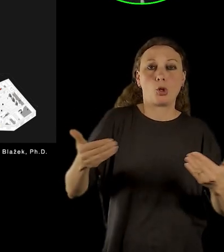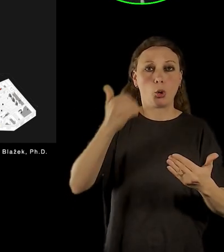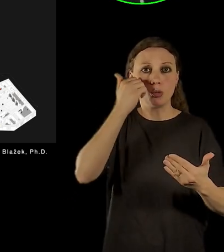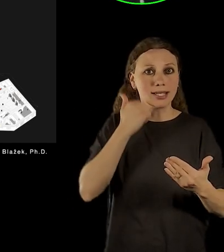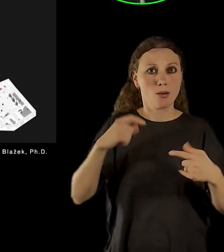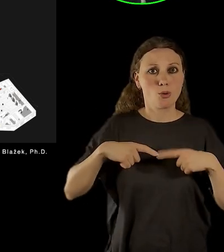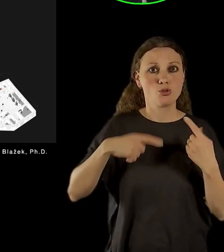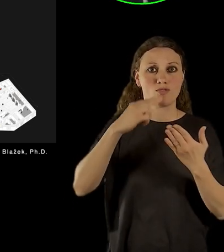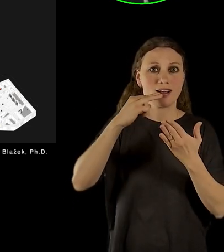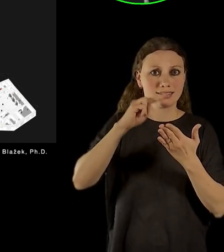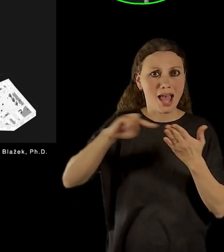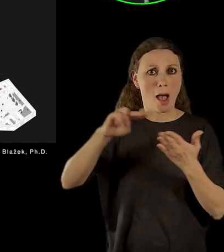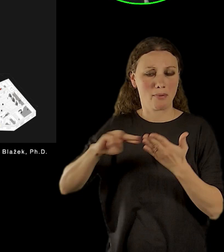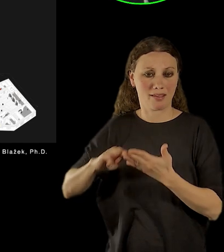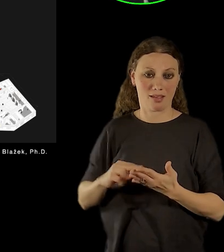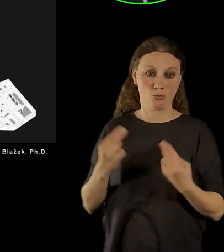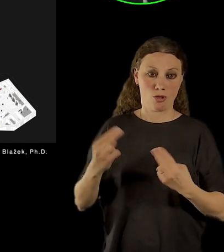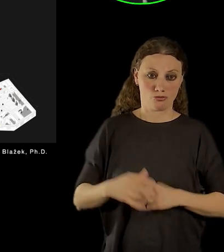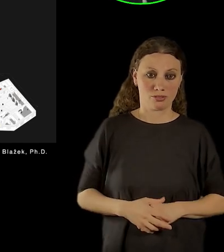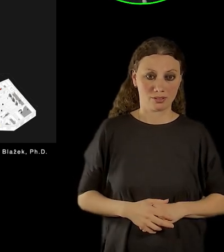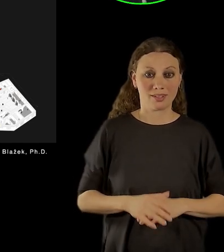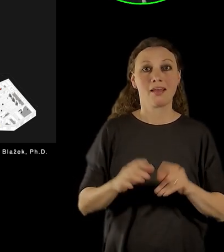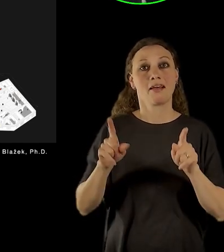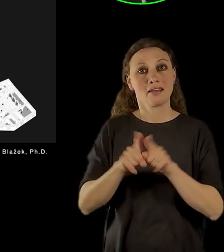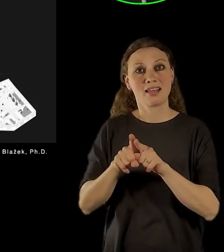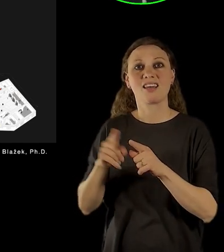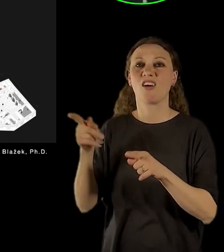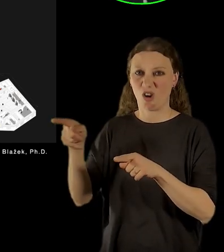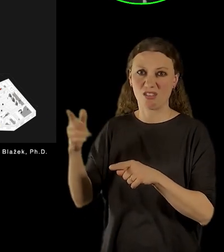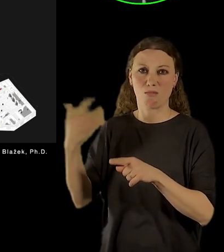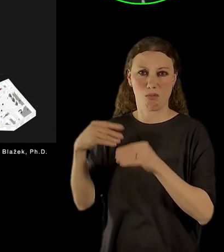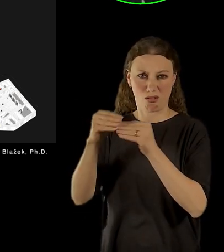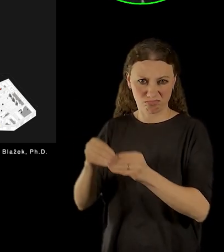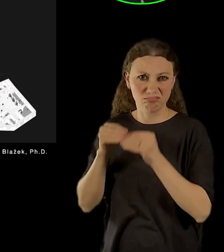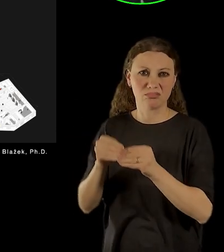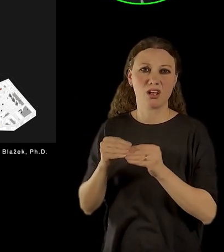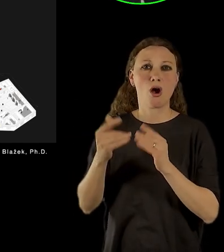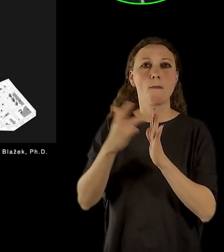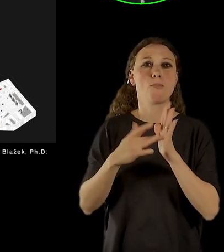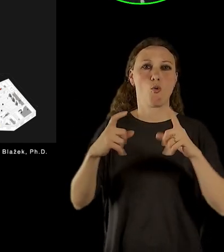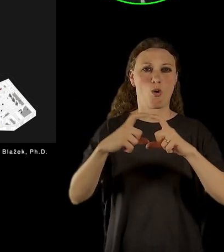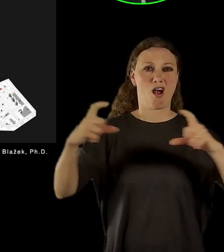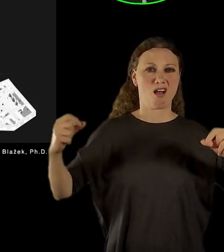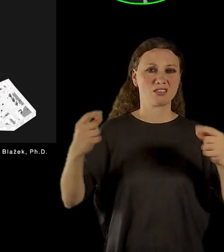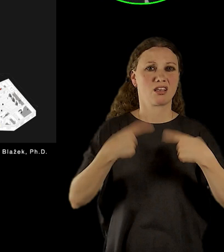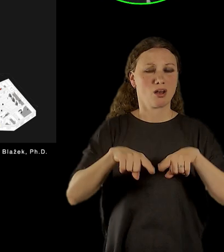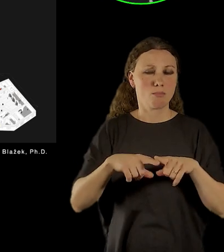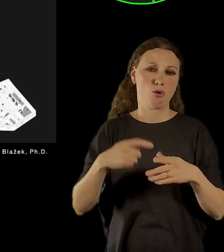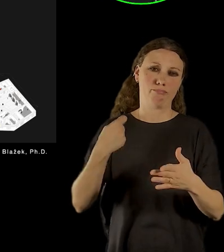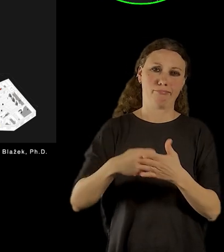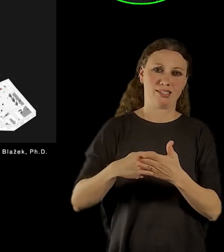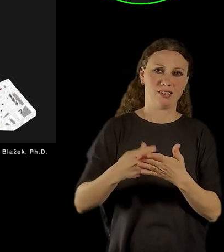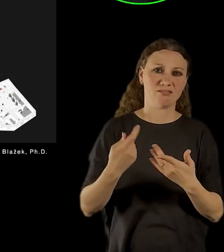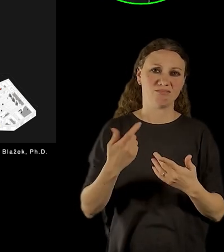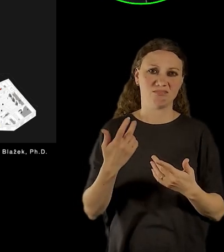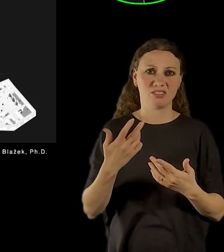také vyryl poukázky táborové v Terezíně, pro které byly používány jako platidlo v